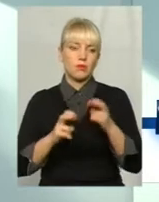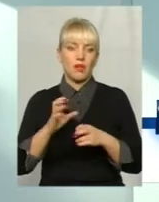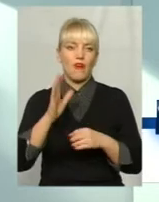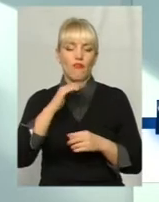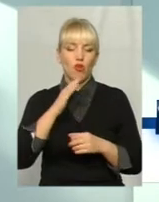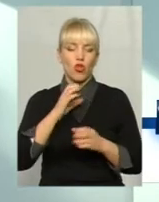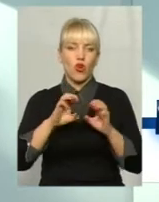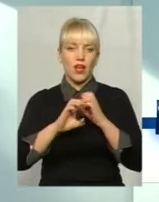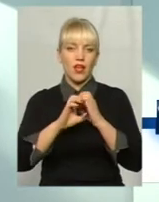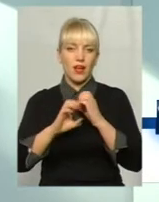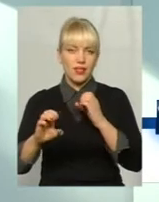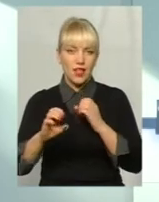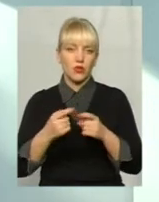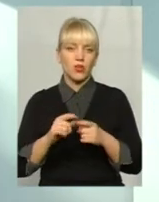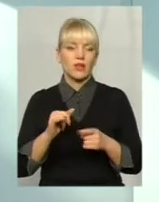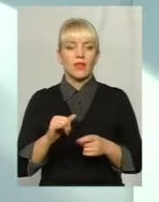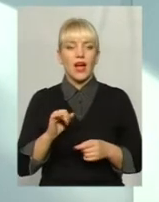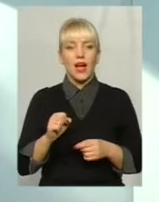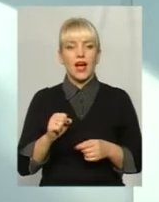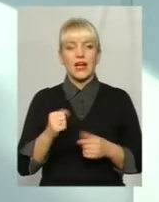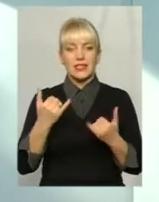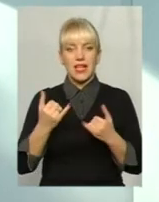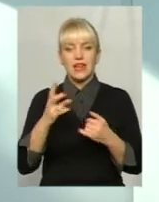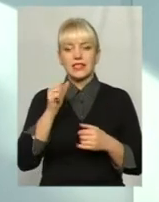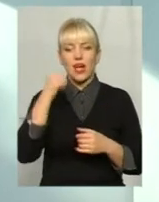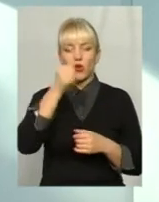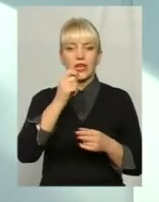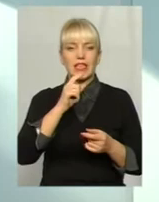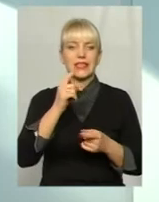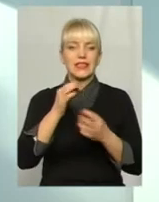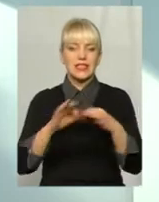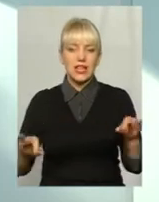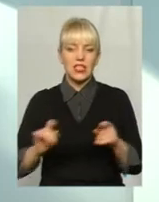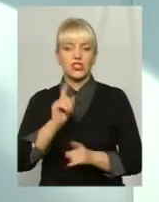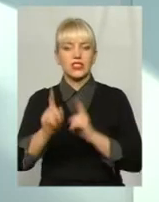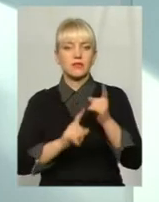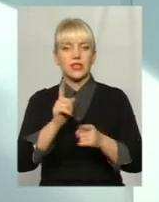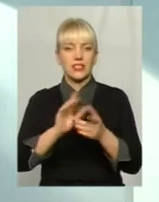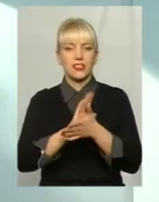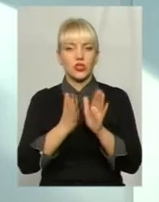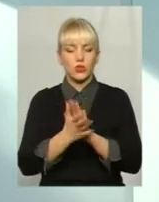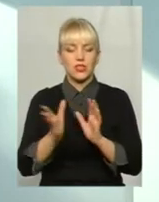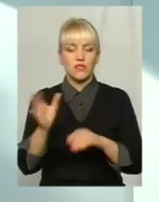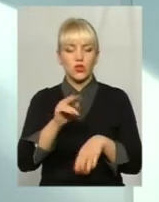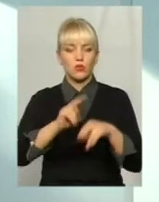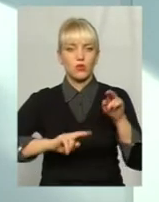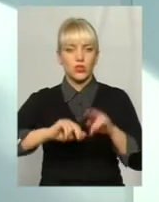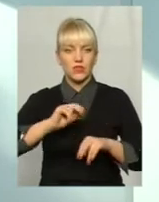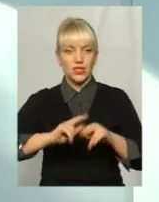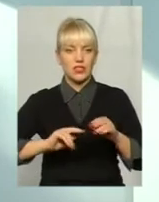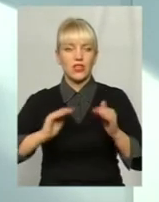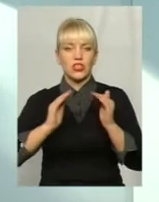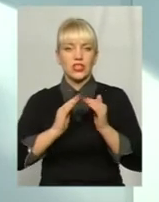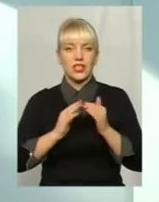теплокомунерам. Ну, зараз, за роки незалежність, ситуація змінилася. Все будинництво житла ведеться за рахунок інвесторів, за рахунок